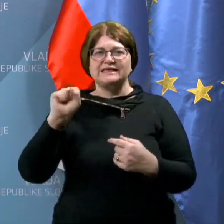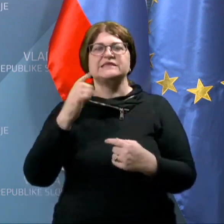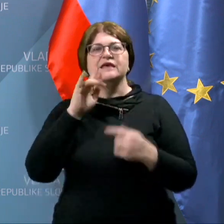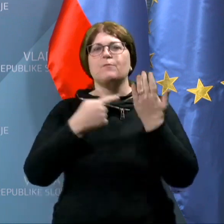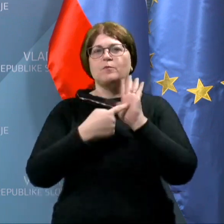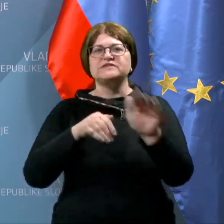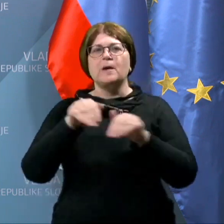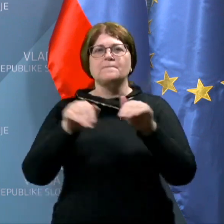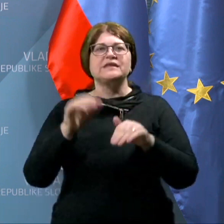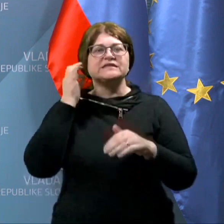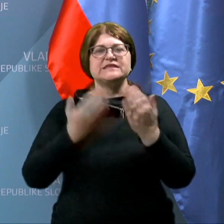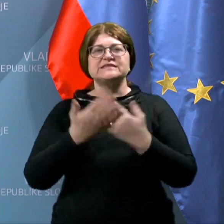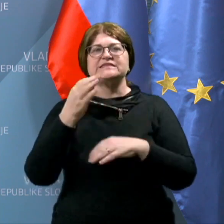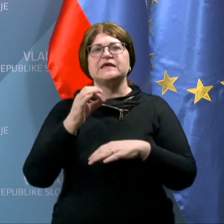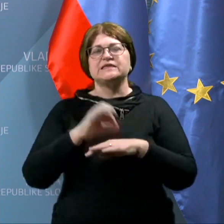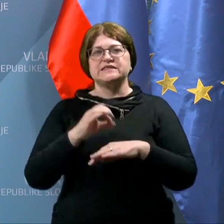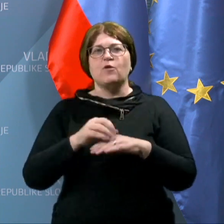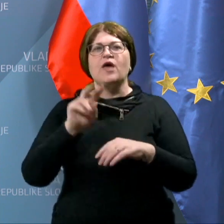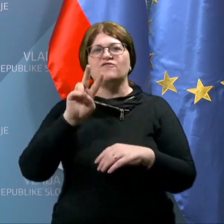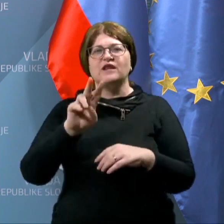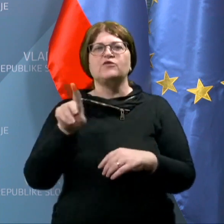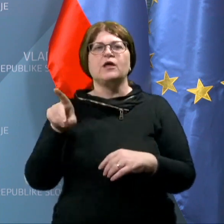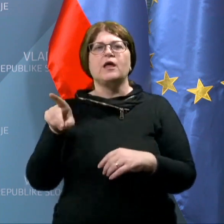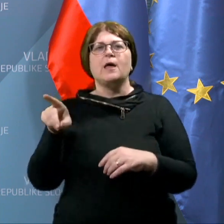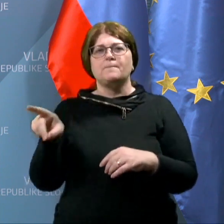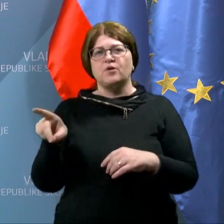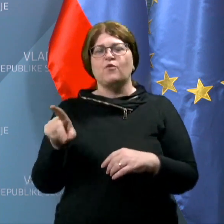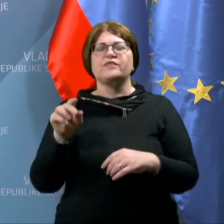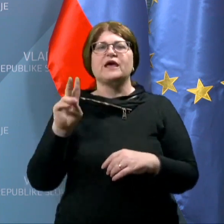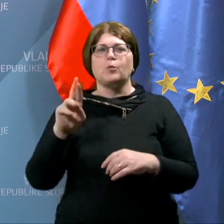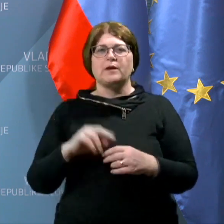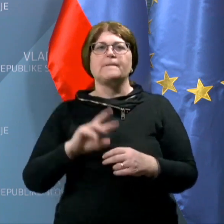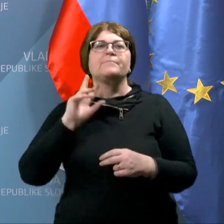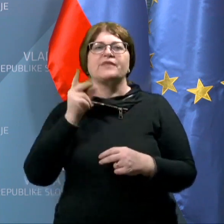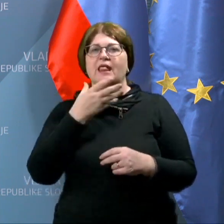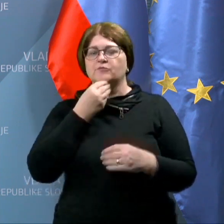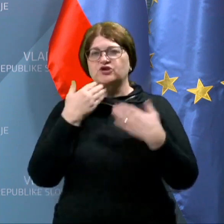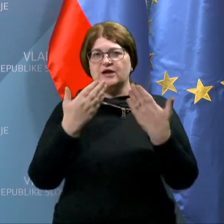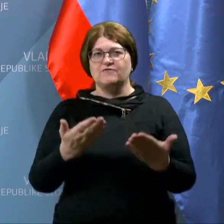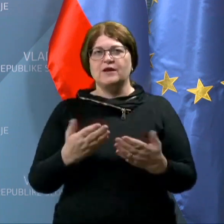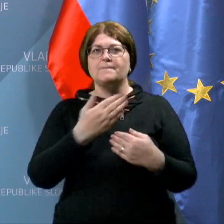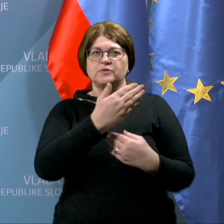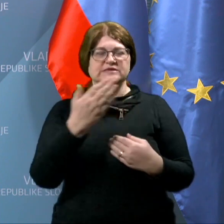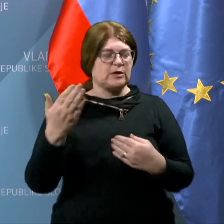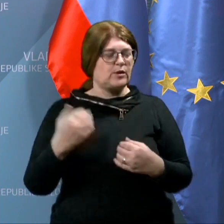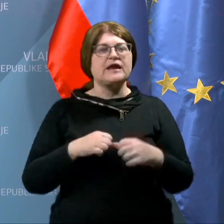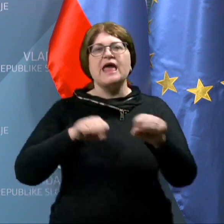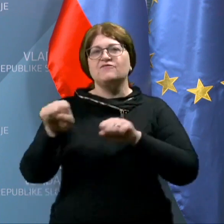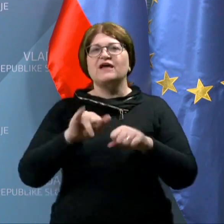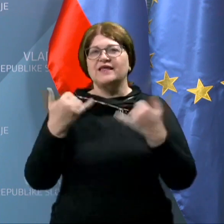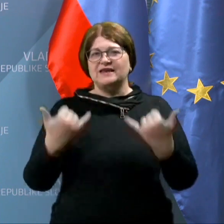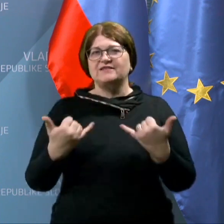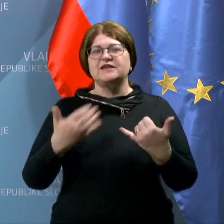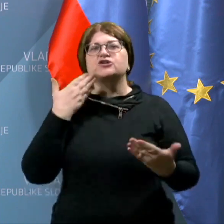predstavila ministrica za zdravje Valentina Prevoljnik-Rupel. Vspa ministrica, izvoljte. Najlepša hvala, pozdravljeni. Vlada je na